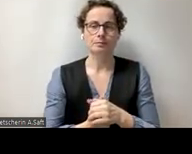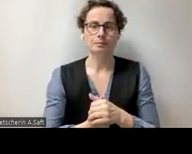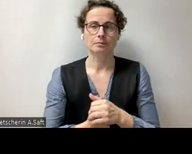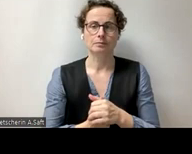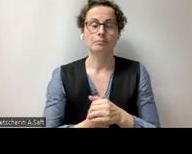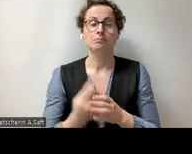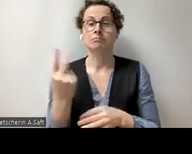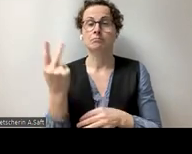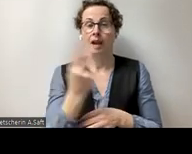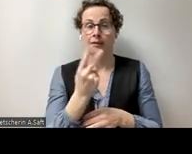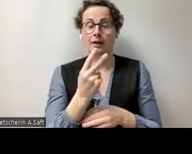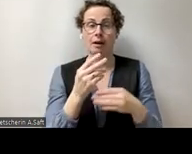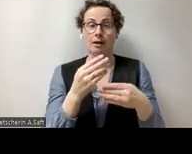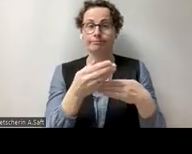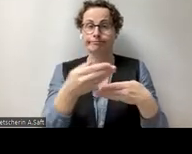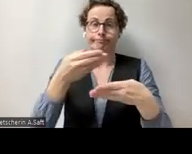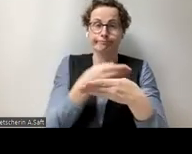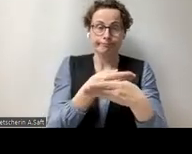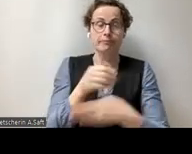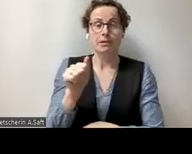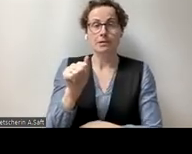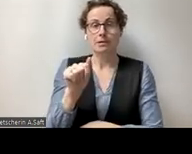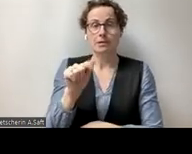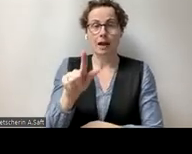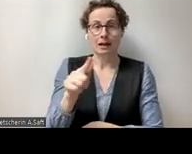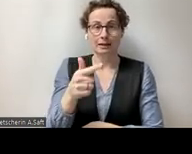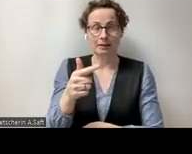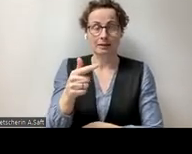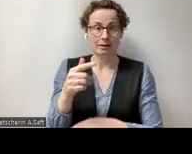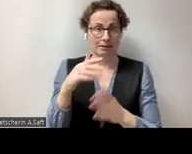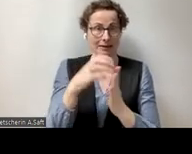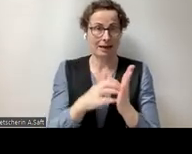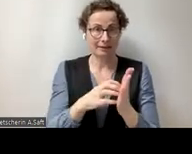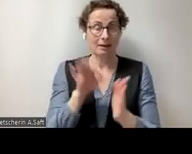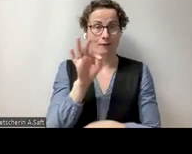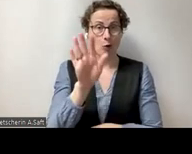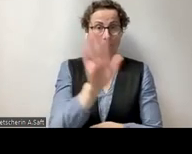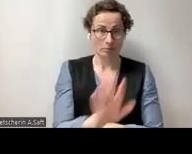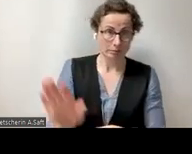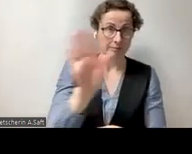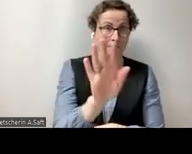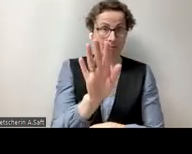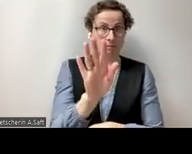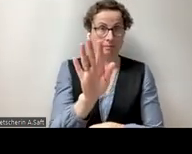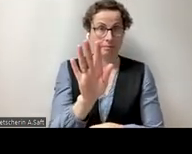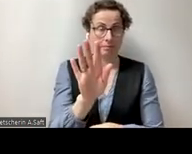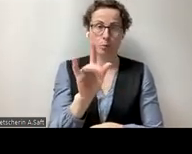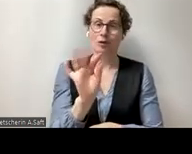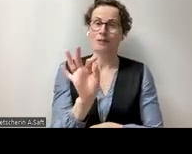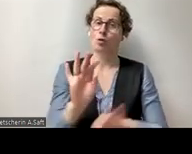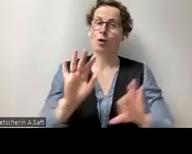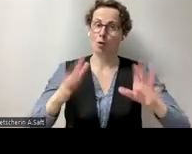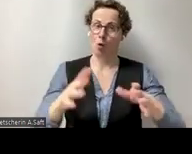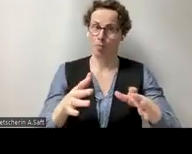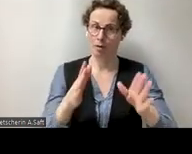einen Alternativtext für die gesamte Gruppe dieser Grafik hinterlegen. Also ich muss praktisch